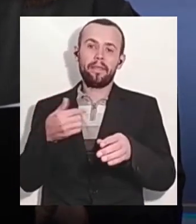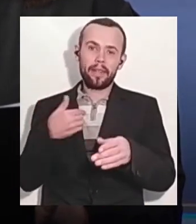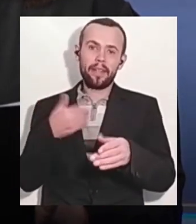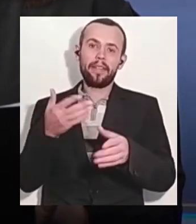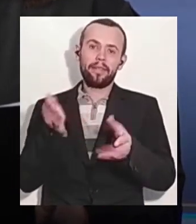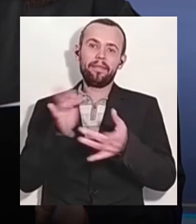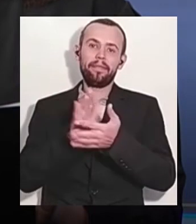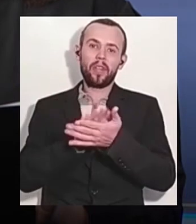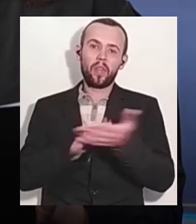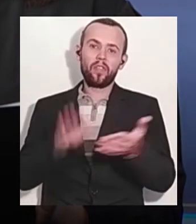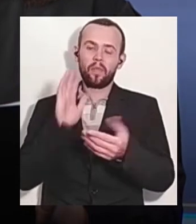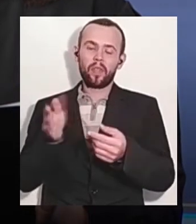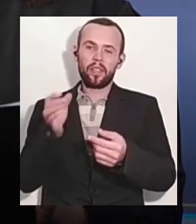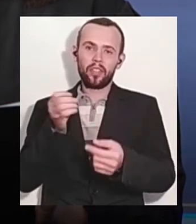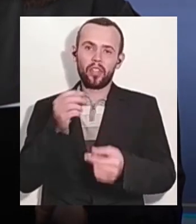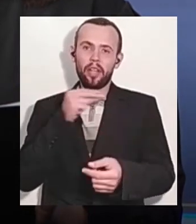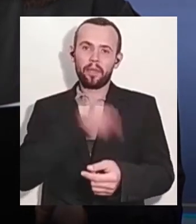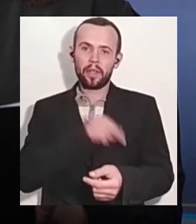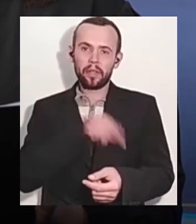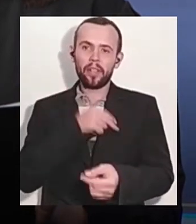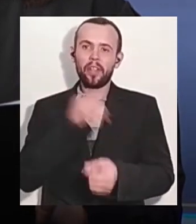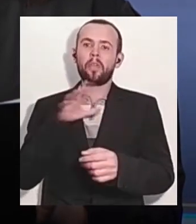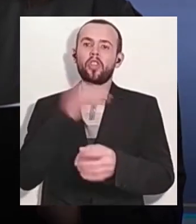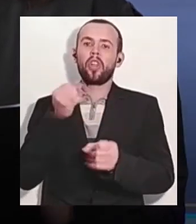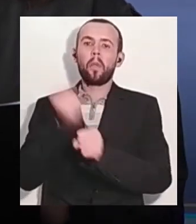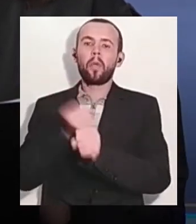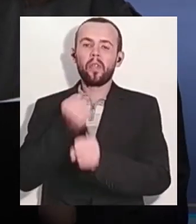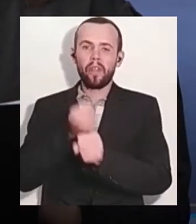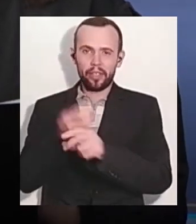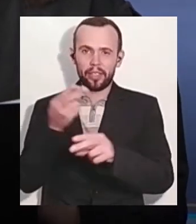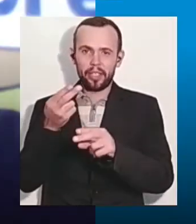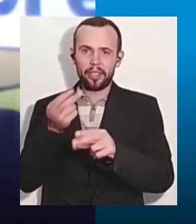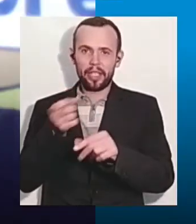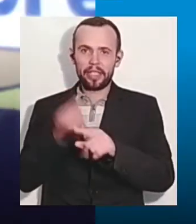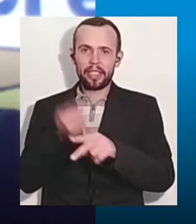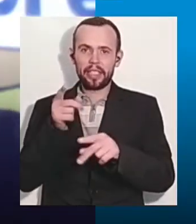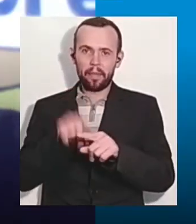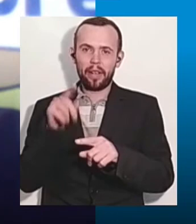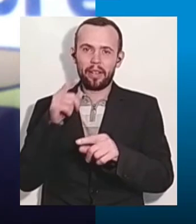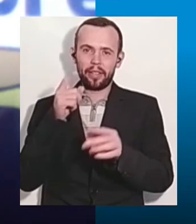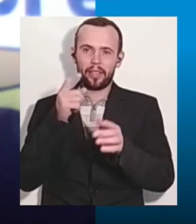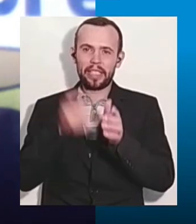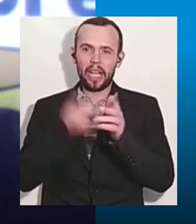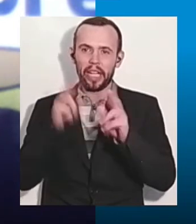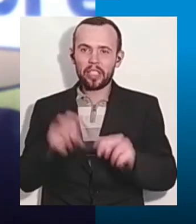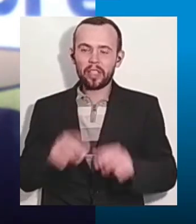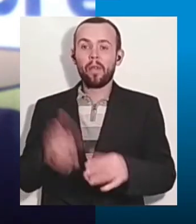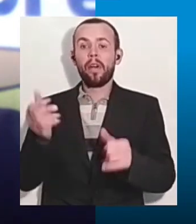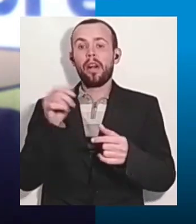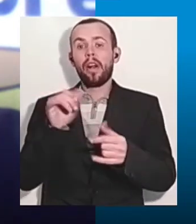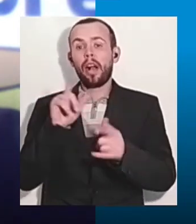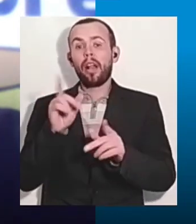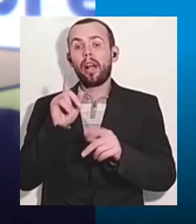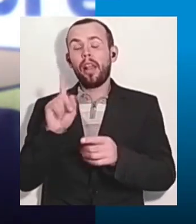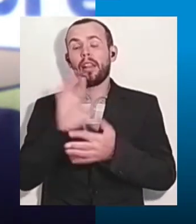дозволили тоді етапування, але дозволили геть усі етапування, не тільки хворих, геть усіх. Я в цьому